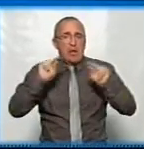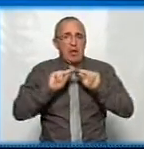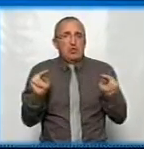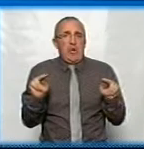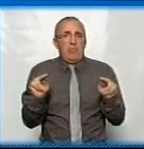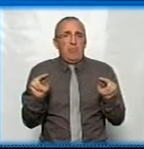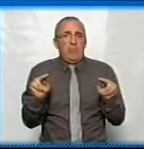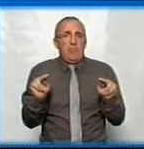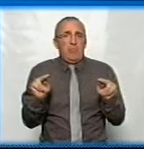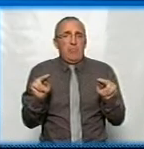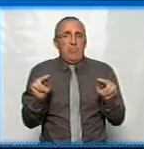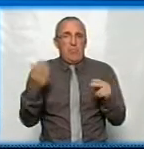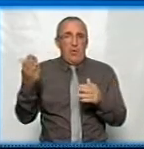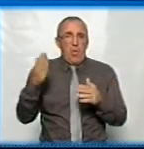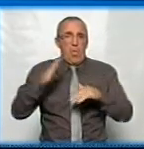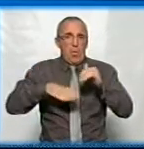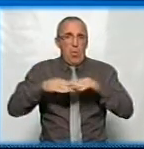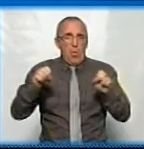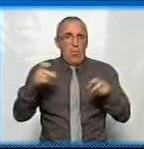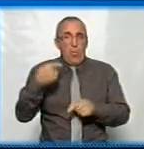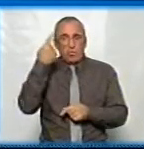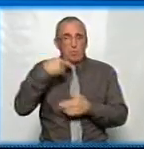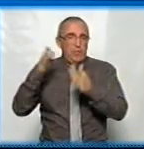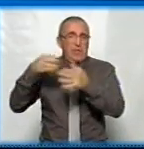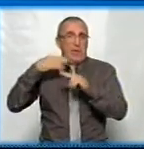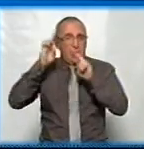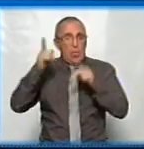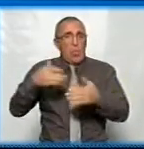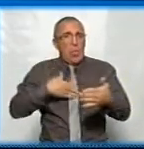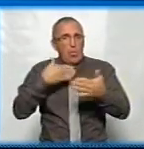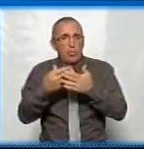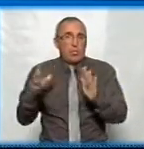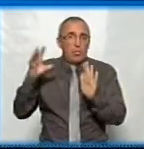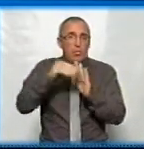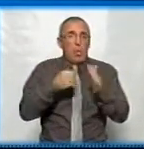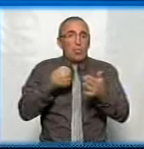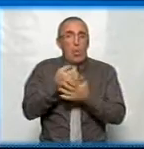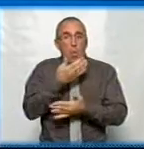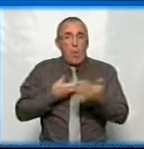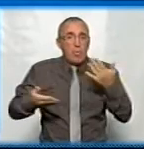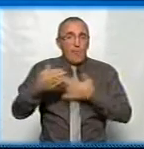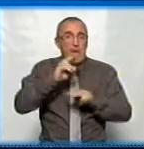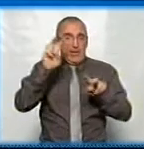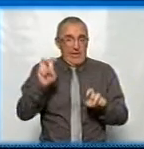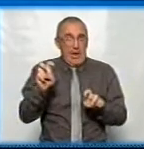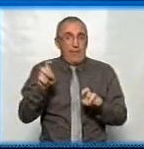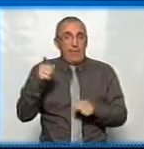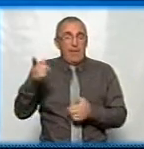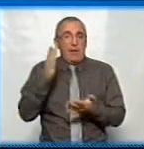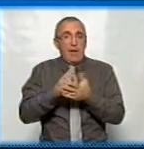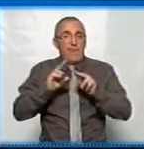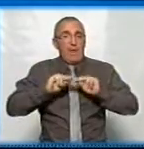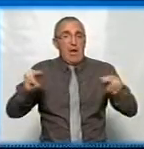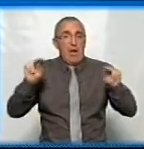судячи з його профілю, тому що особисто я його не знаю, він дуже активно долучився до обговорення цієї теми. Він є